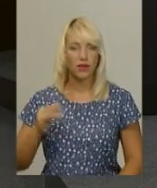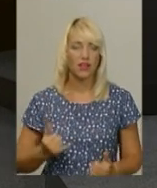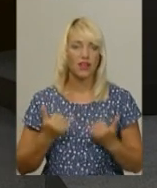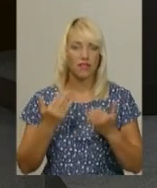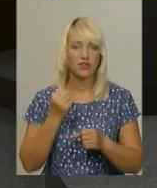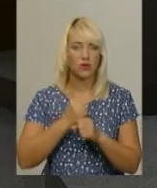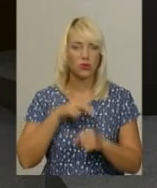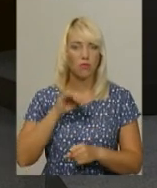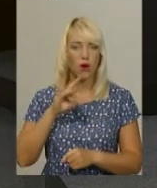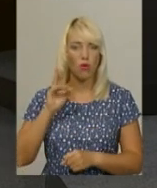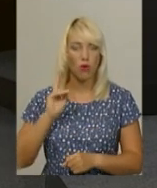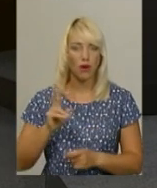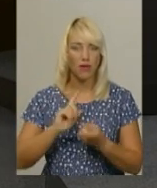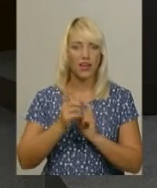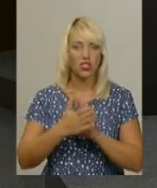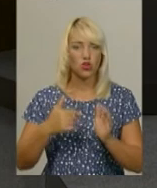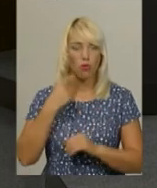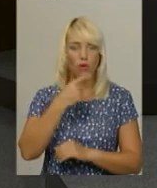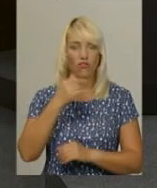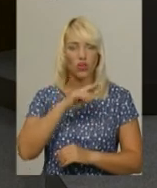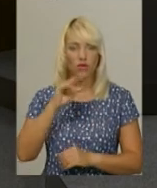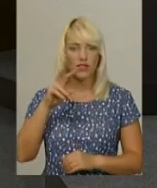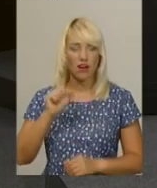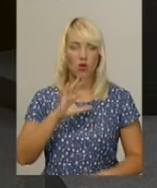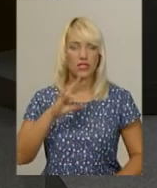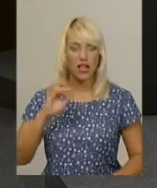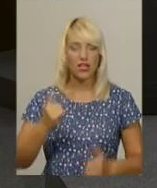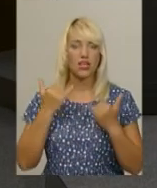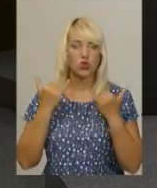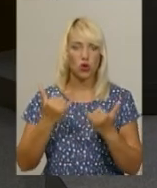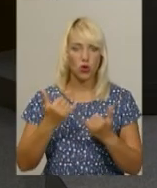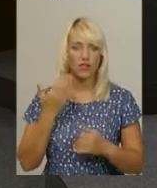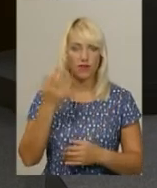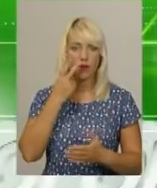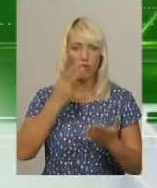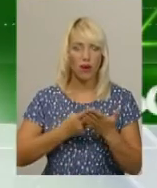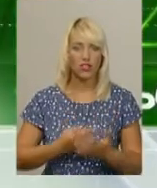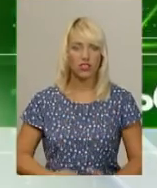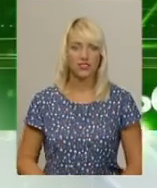ведуча Світлана Поробок, диктор жестової мови Оксана Фіновська. Сьогодні у випуску ви побачите.